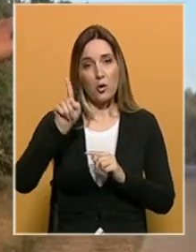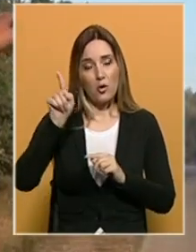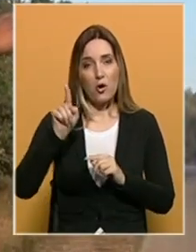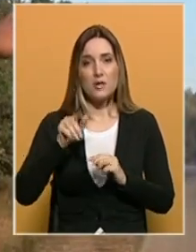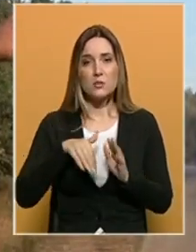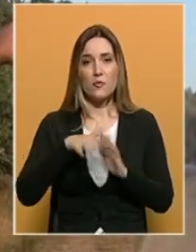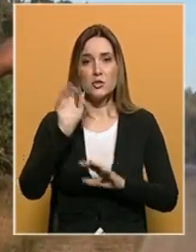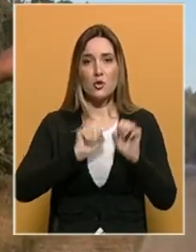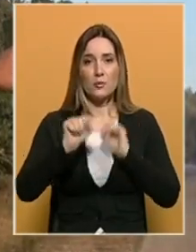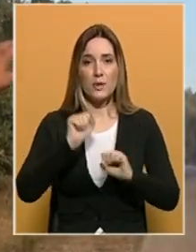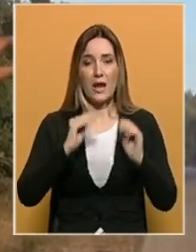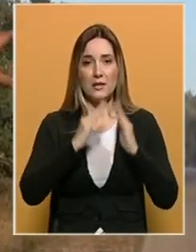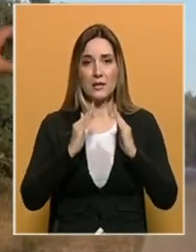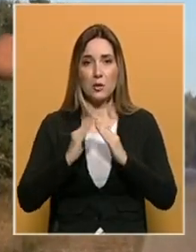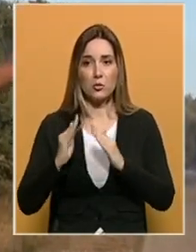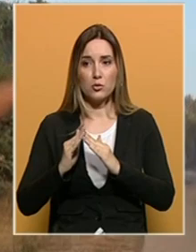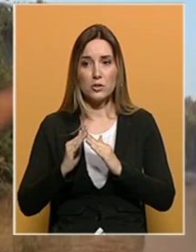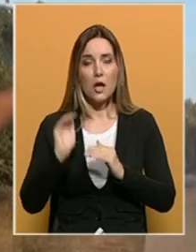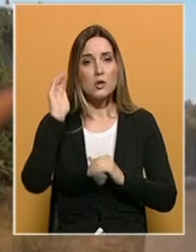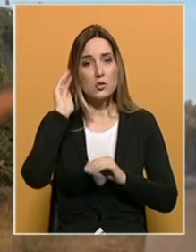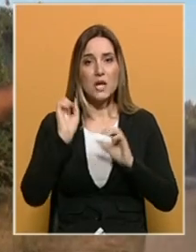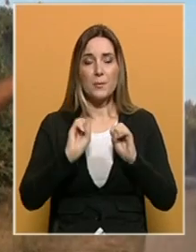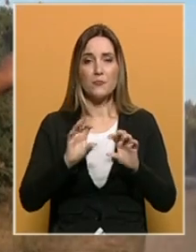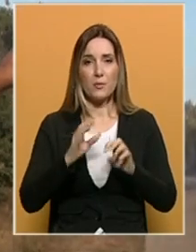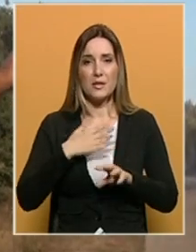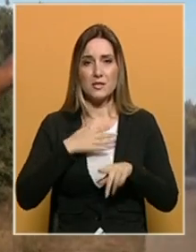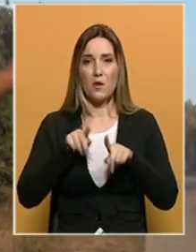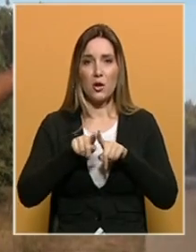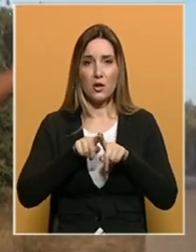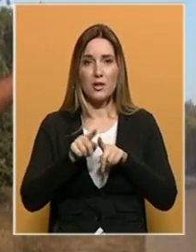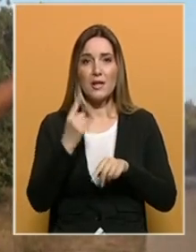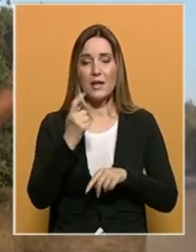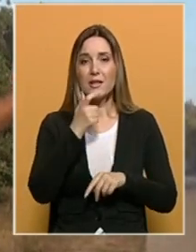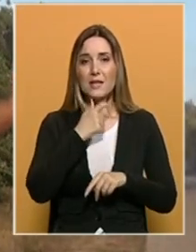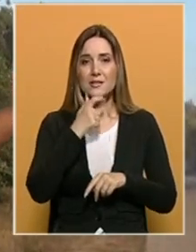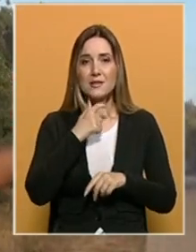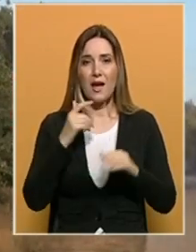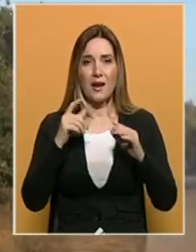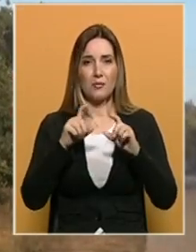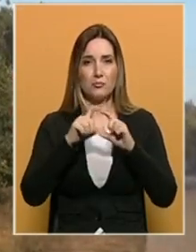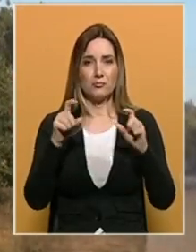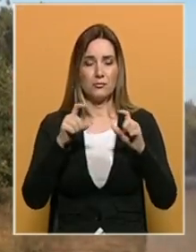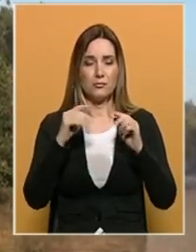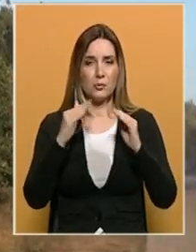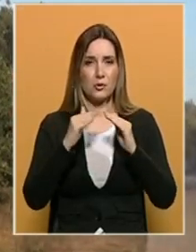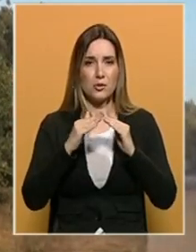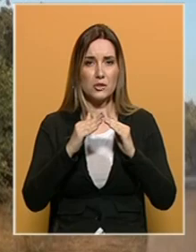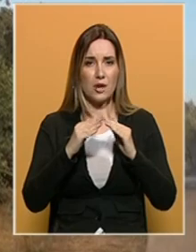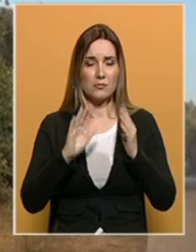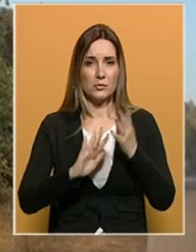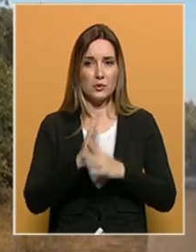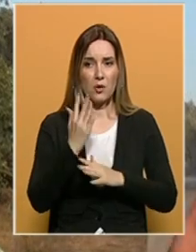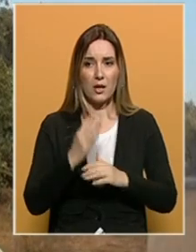više obranili par kuća, čuo sam informaciju od svojih kolega da je čak jedna stara staja izgorila. Mislim da